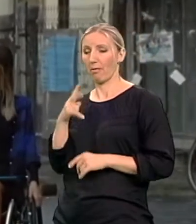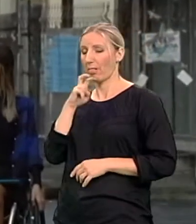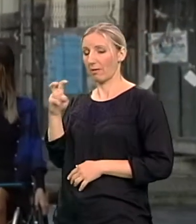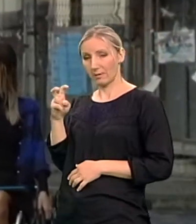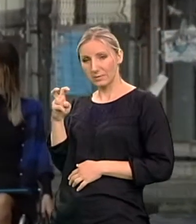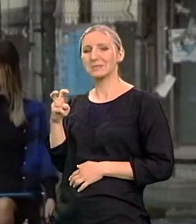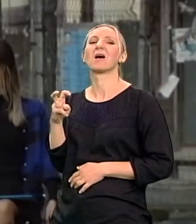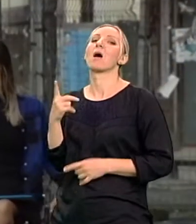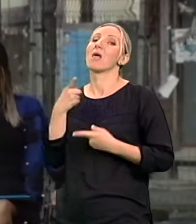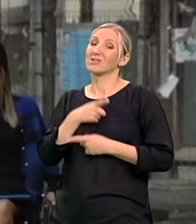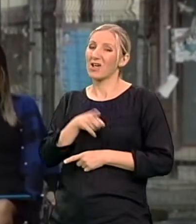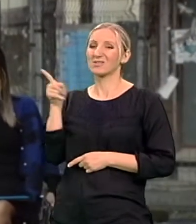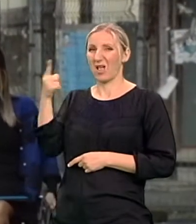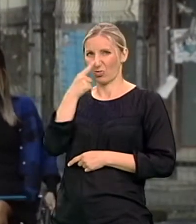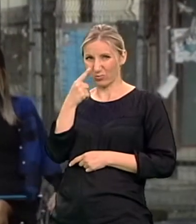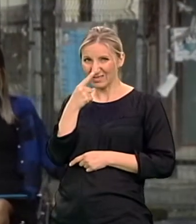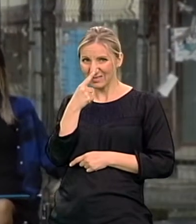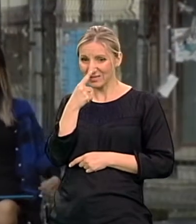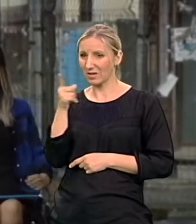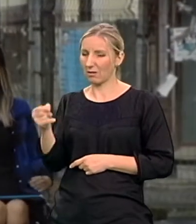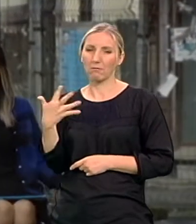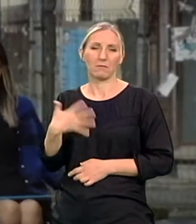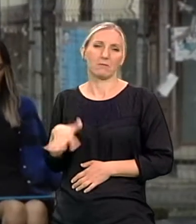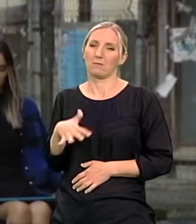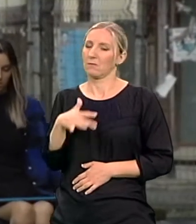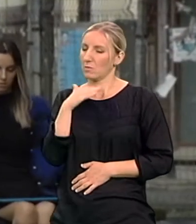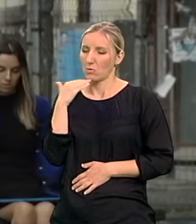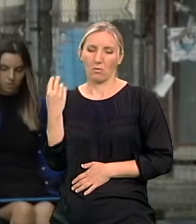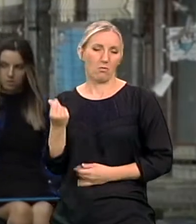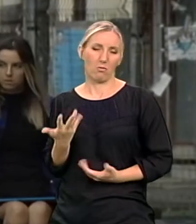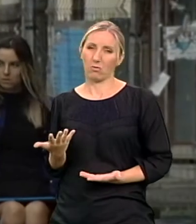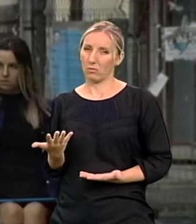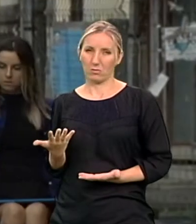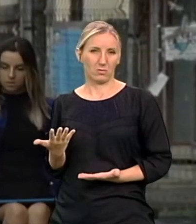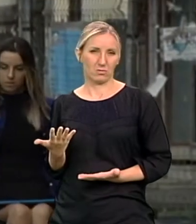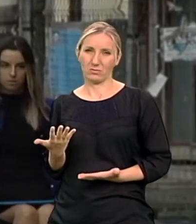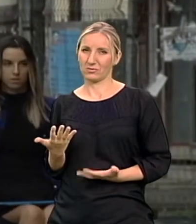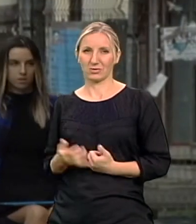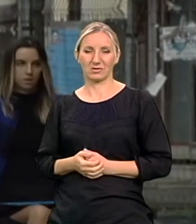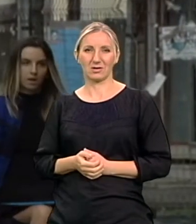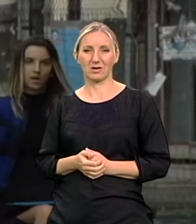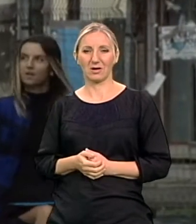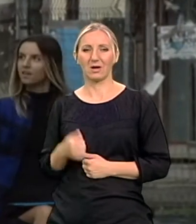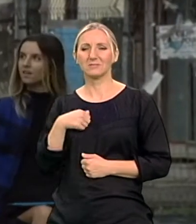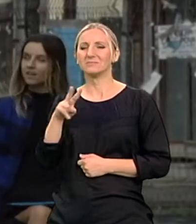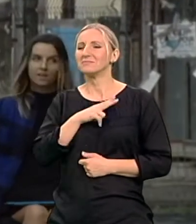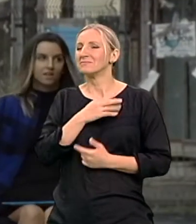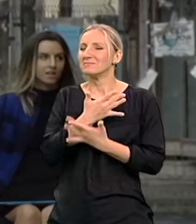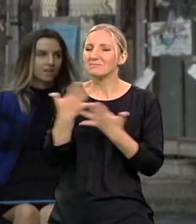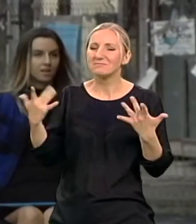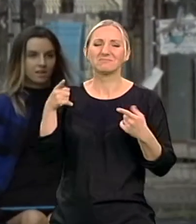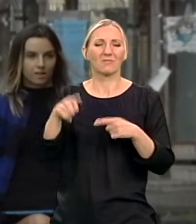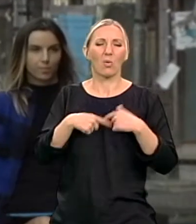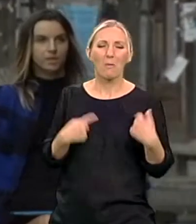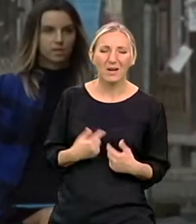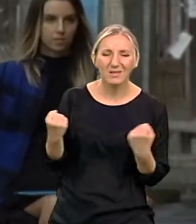čelijima košta jako, jako mnogo. Prosto ja sam imala ne znam ni sama koliki bilo i humanitarnih akcija